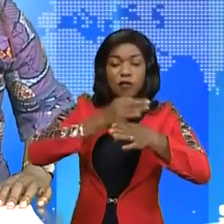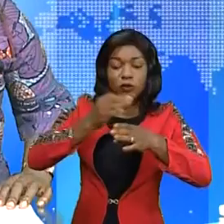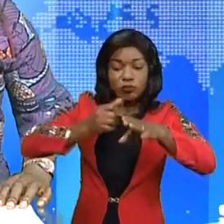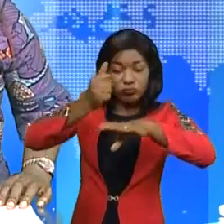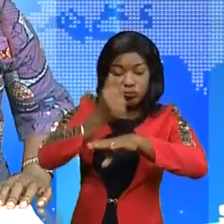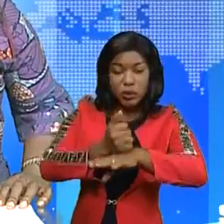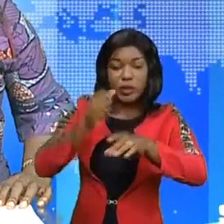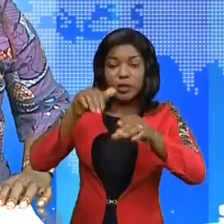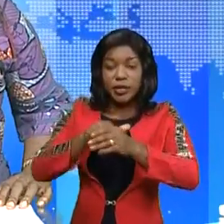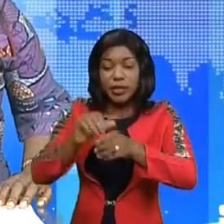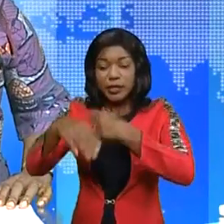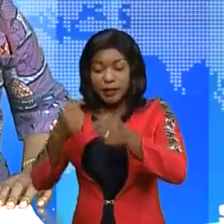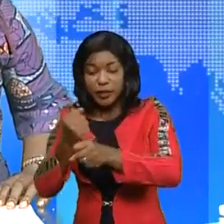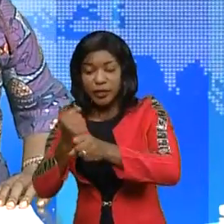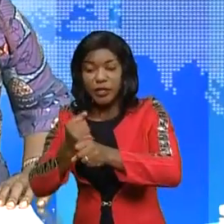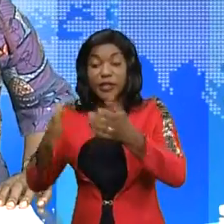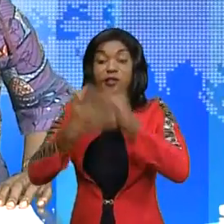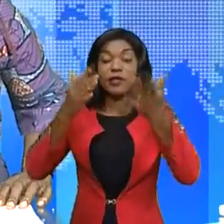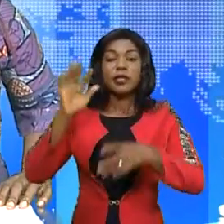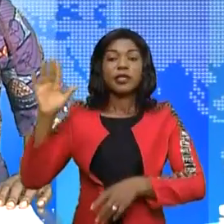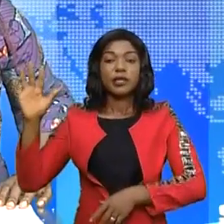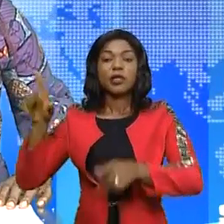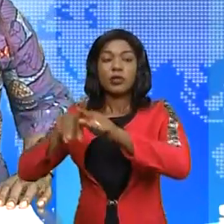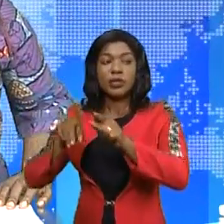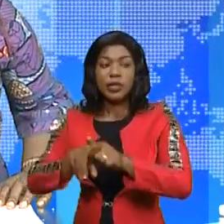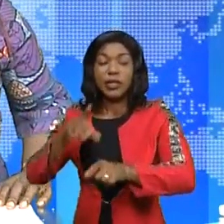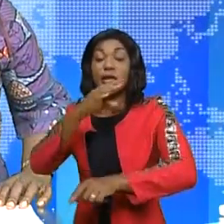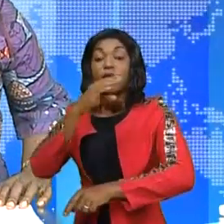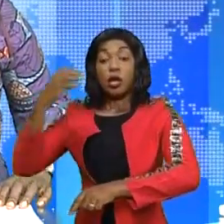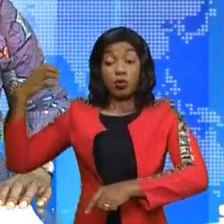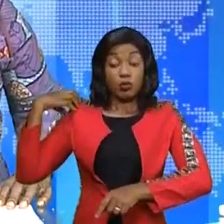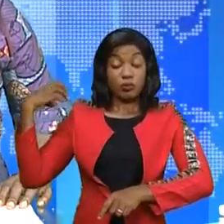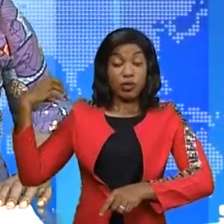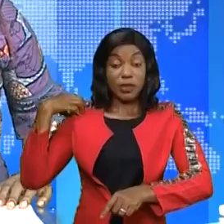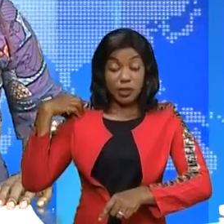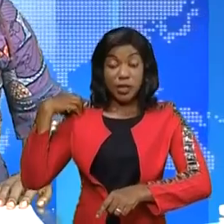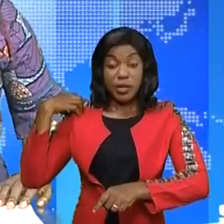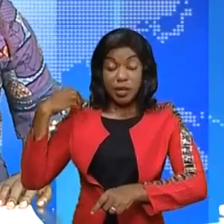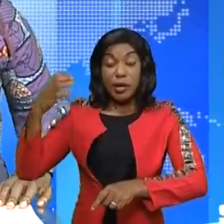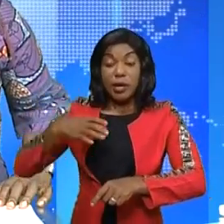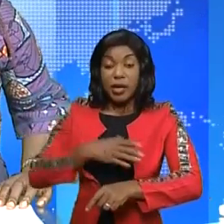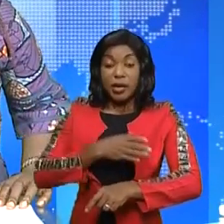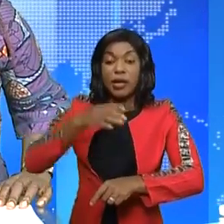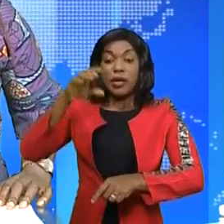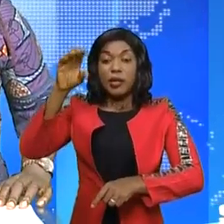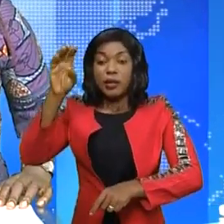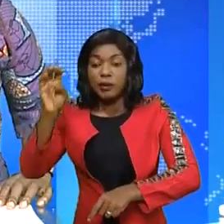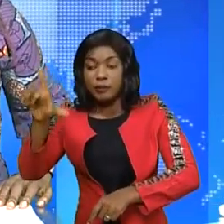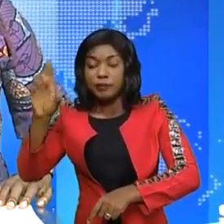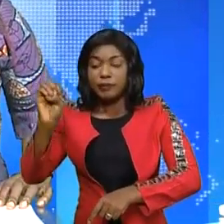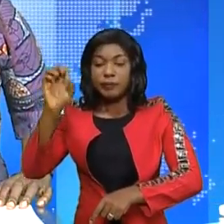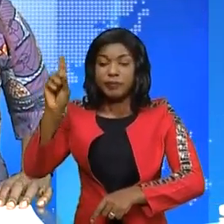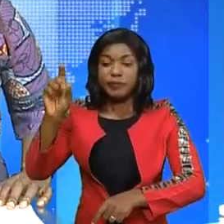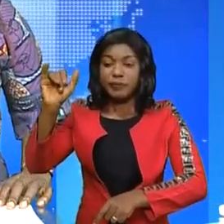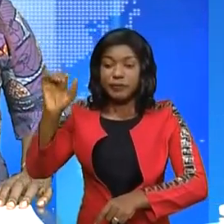cadres de la ville de Kinshasa. Une occasion pour la commissaire générale en charge du genre famille et enfants, Laetitia Benakabamba, a poussé les